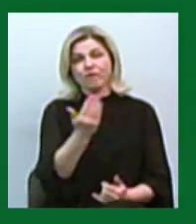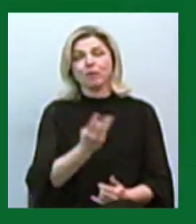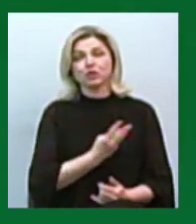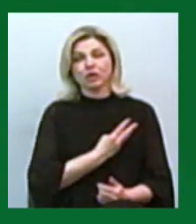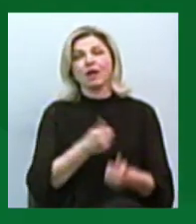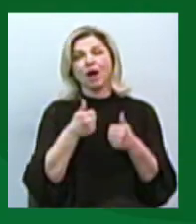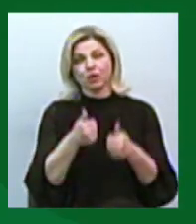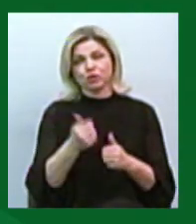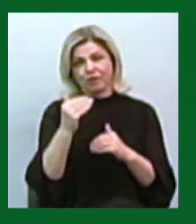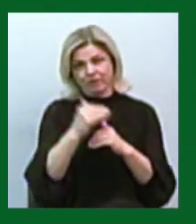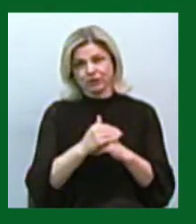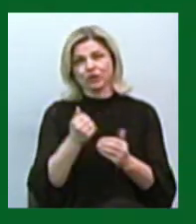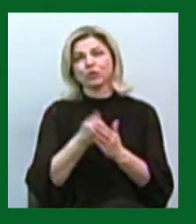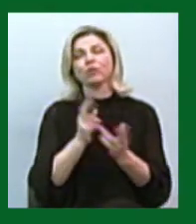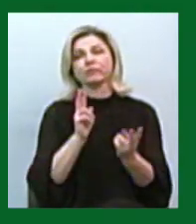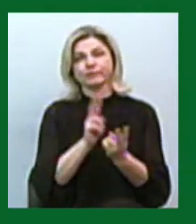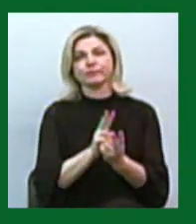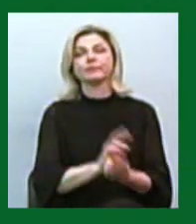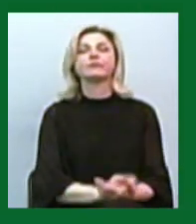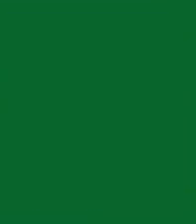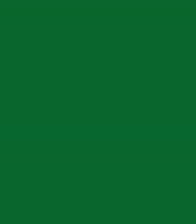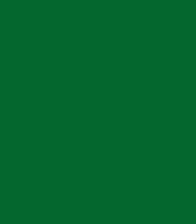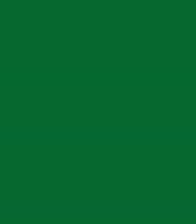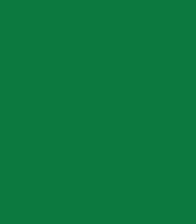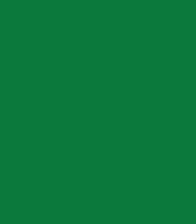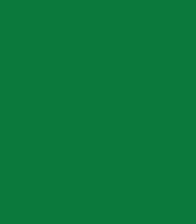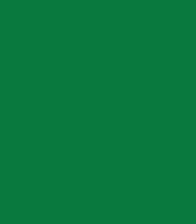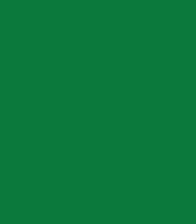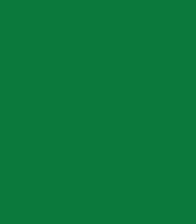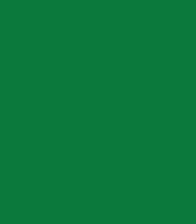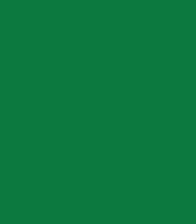вечора. Бережіть себе і своїх близьких. На все добре. Дякую.